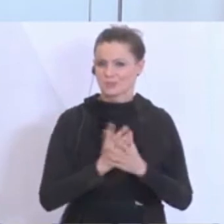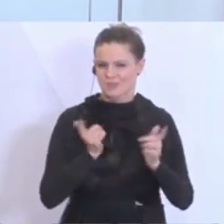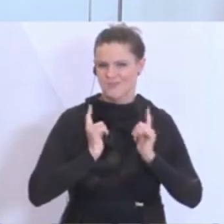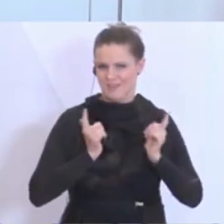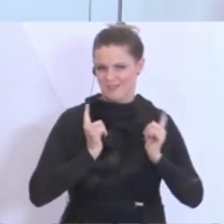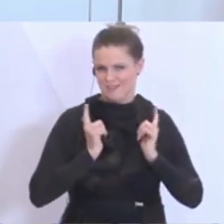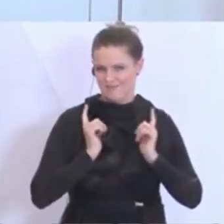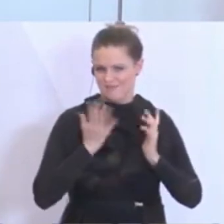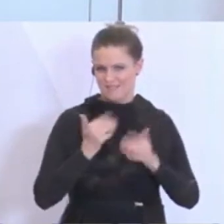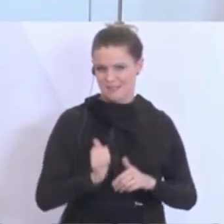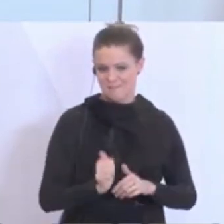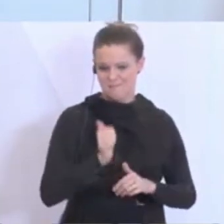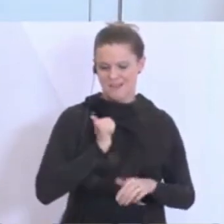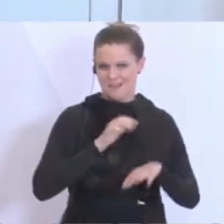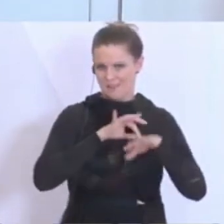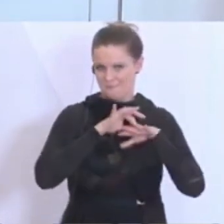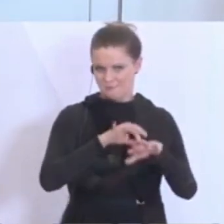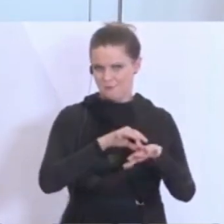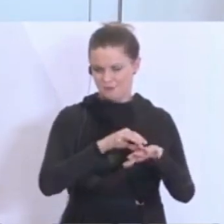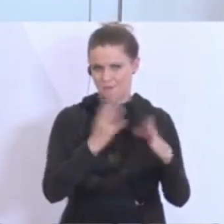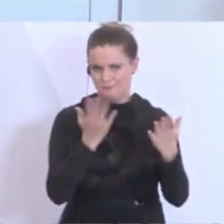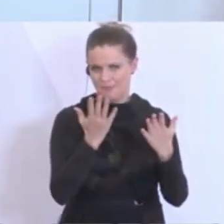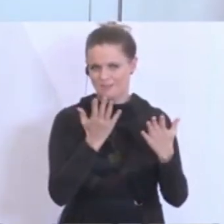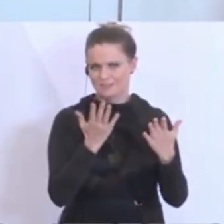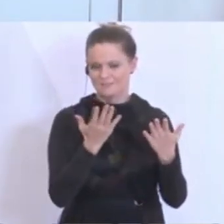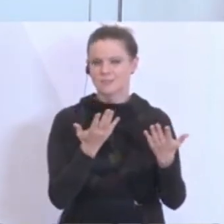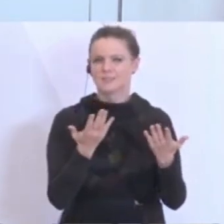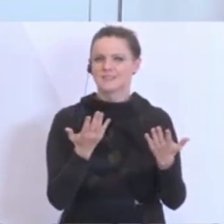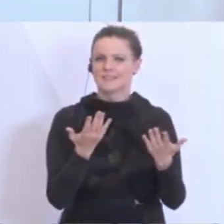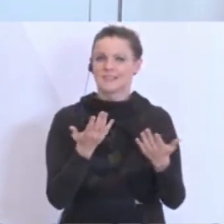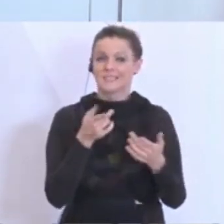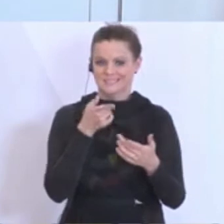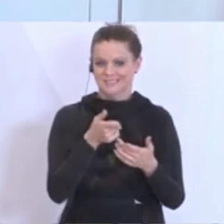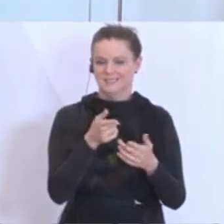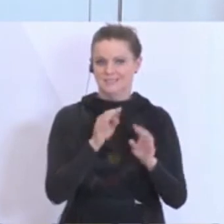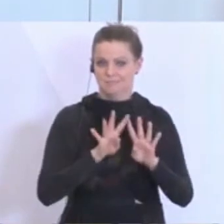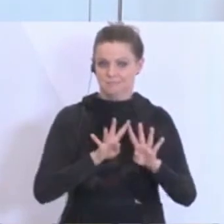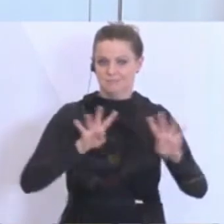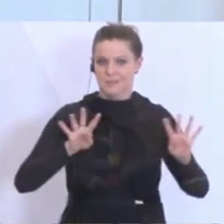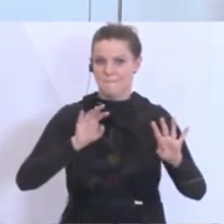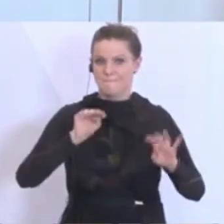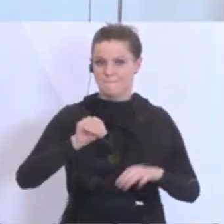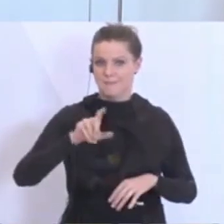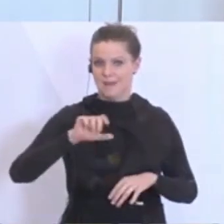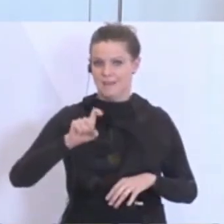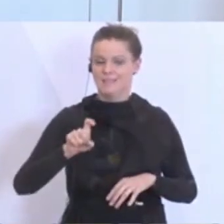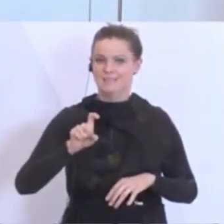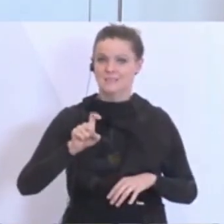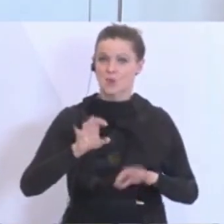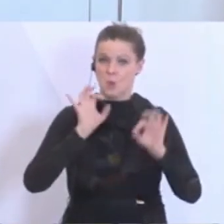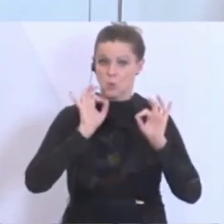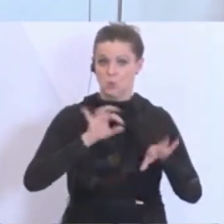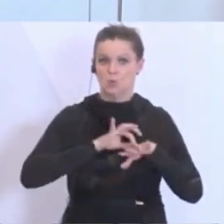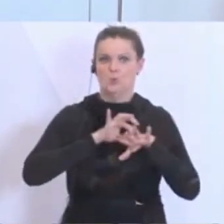Arbeitsschwergewicht der militärischen Führung nunmehr diese bevorstehende Aufbietung in bestmöglicher Form umzusetzen. Es geht darum,